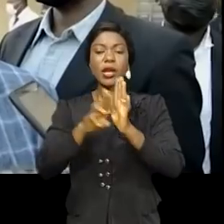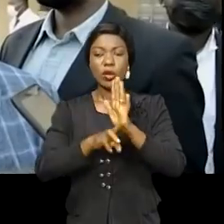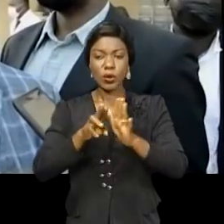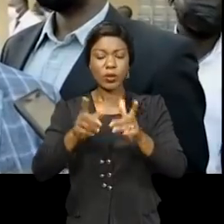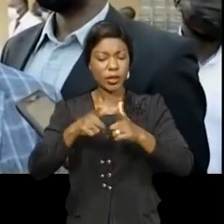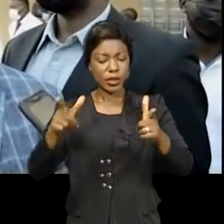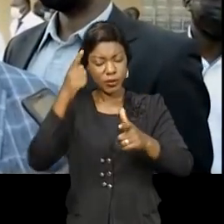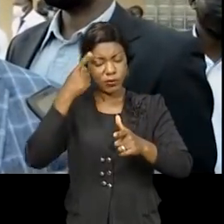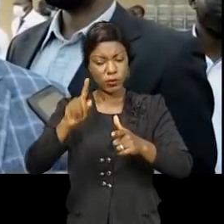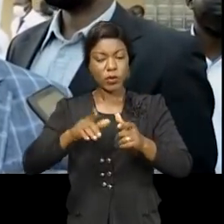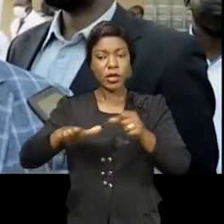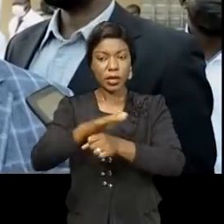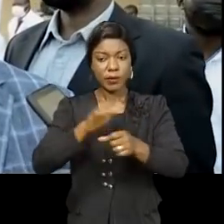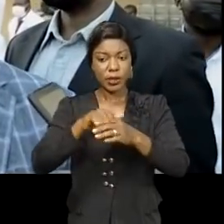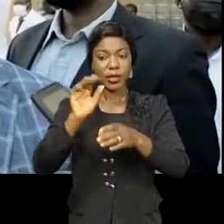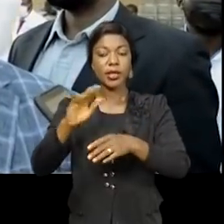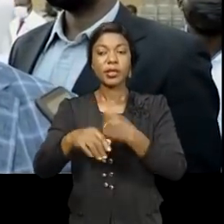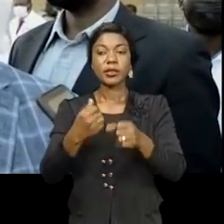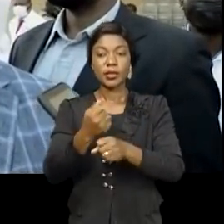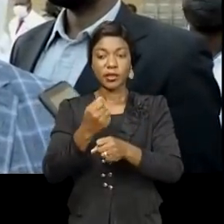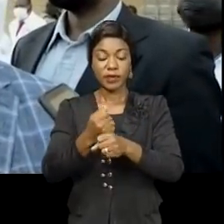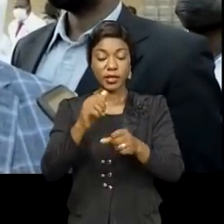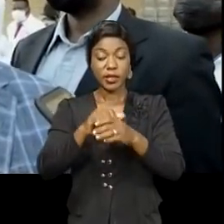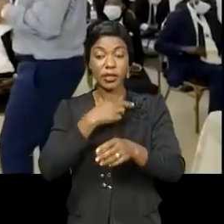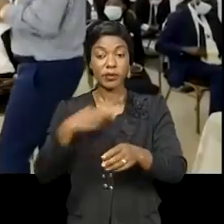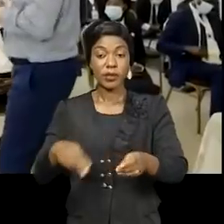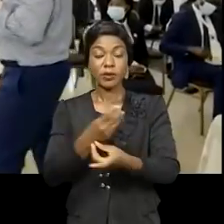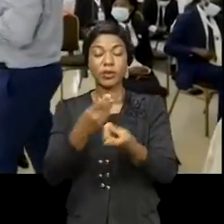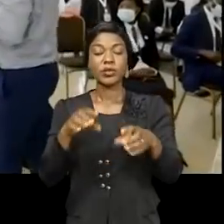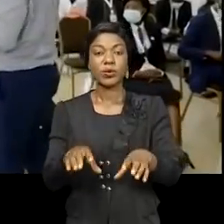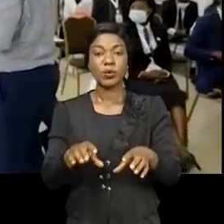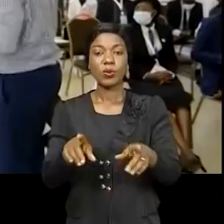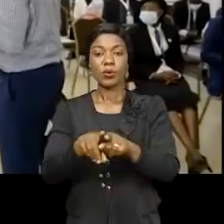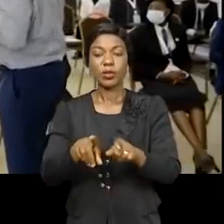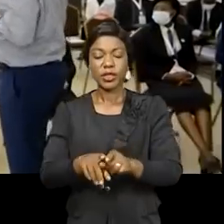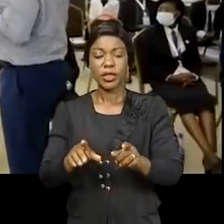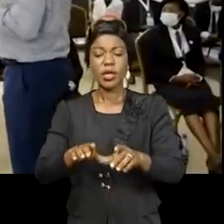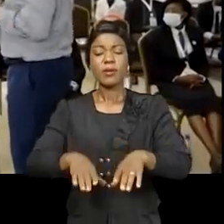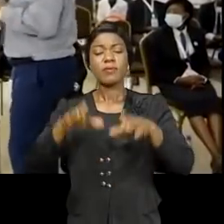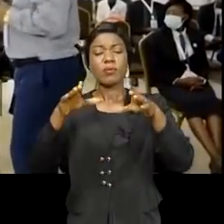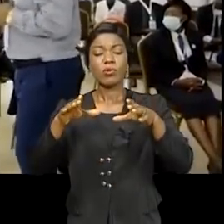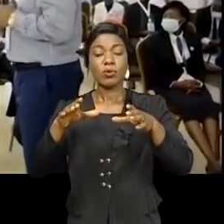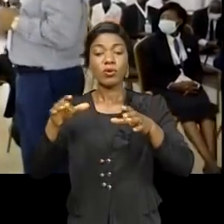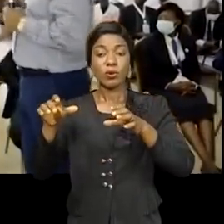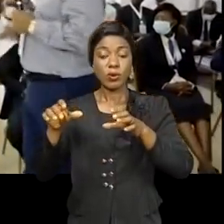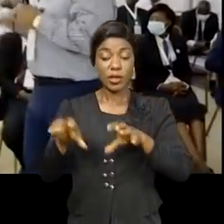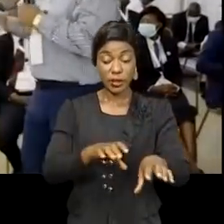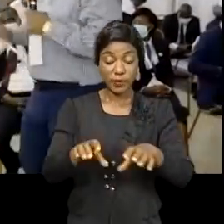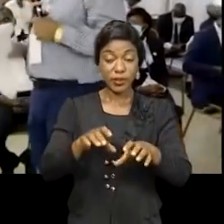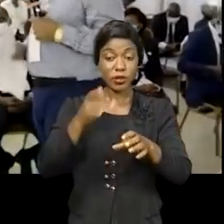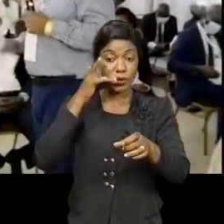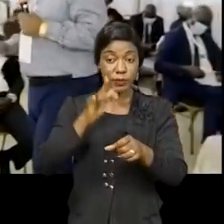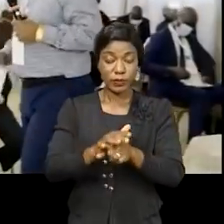de l'exercice de la profession vétérinaire en République démocratique. Plusieurs activités sont prévues dans son agenda. dans la région du